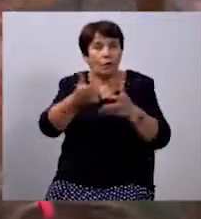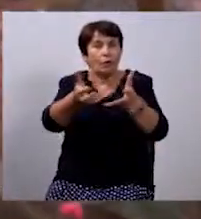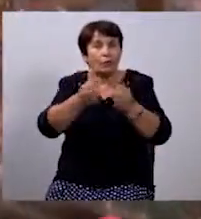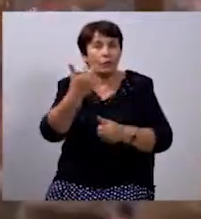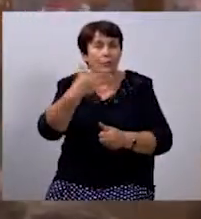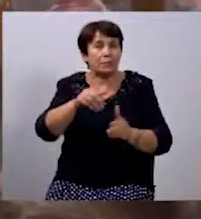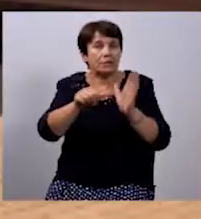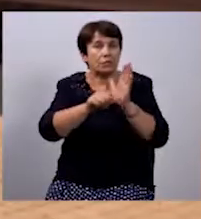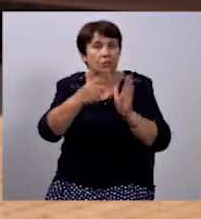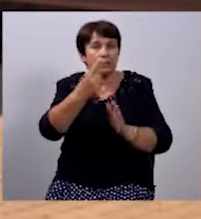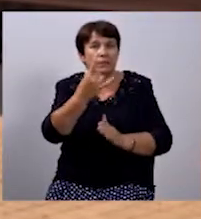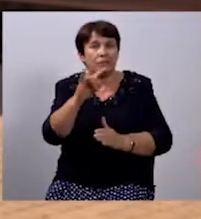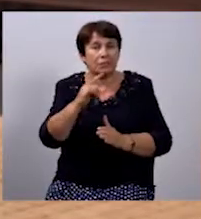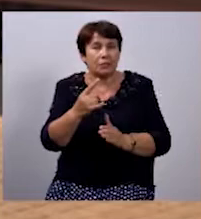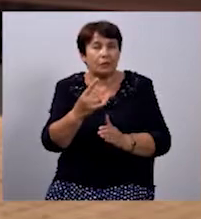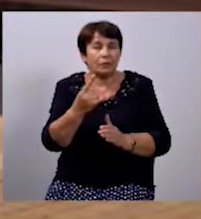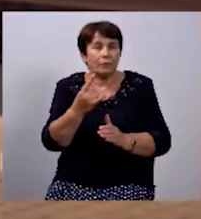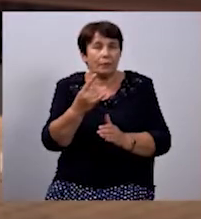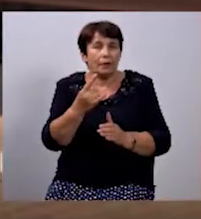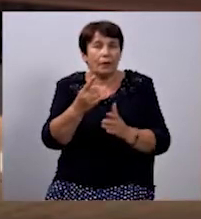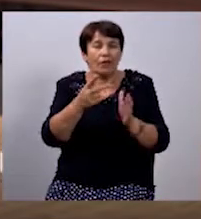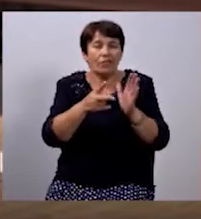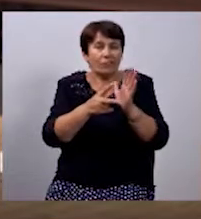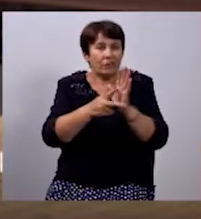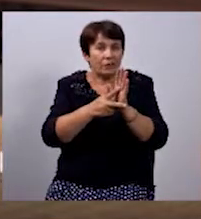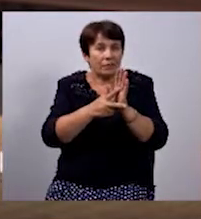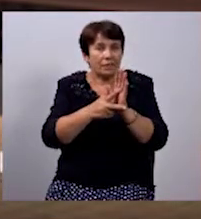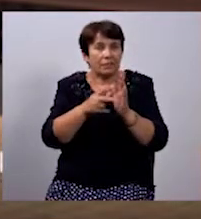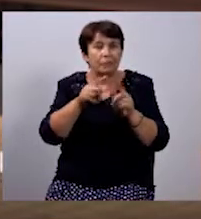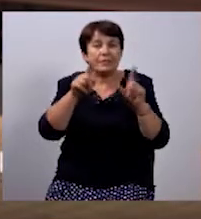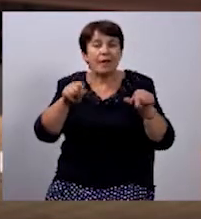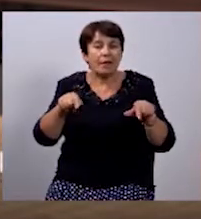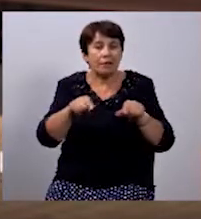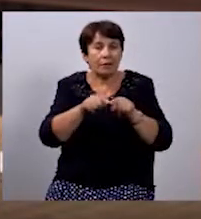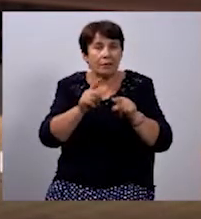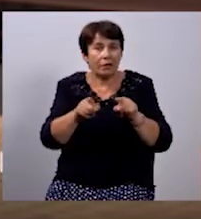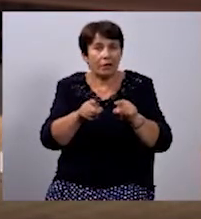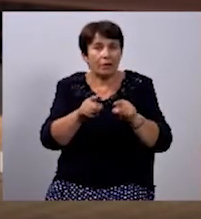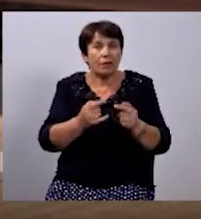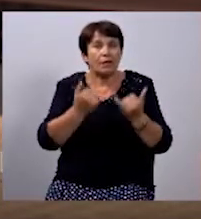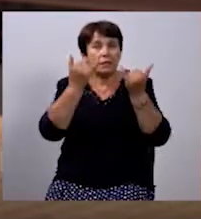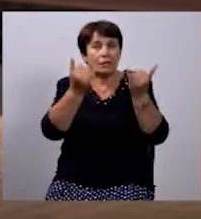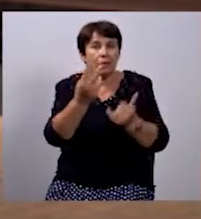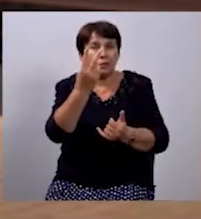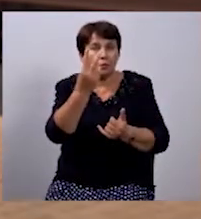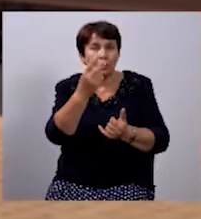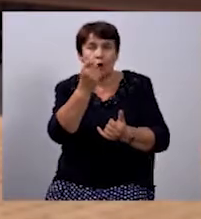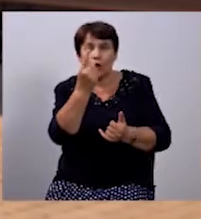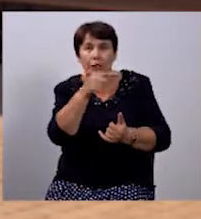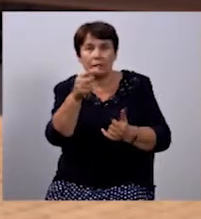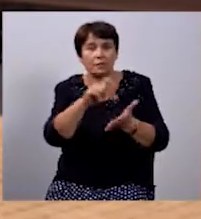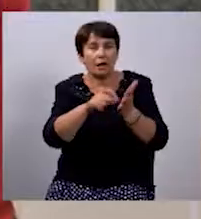56 дітей. 28 сертифікатів для учнів 2-го, 11-го